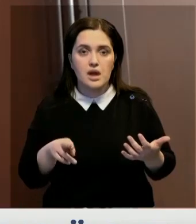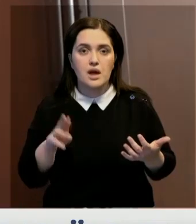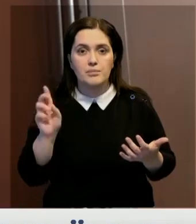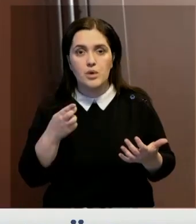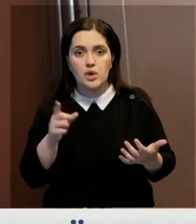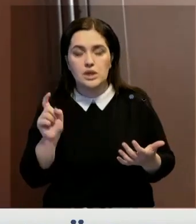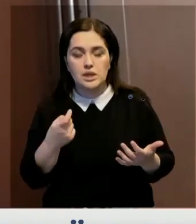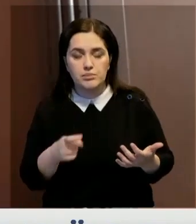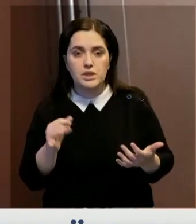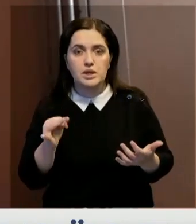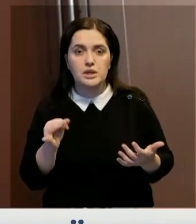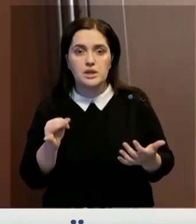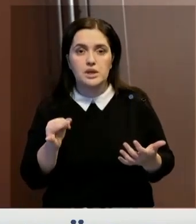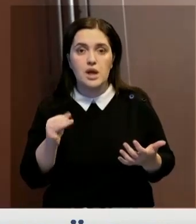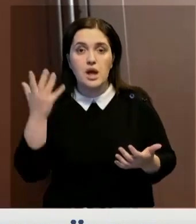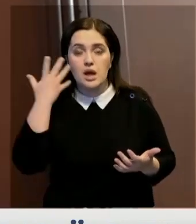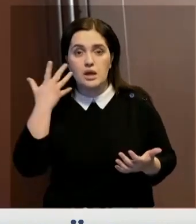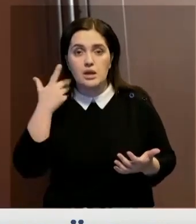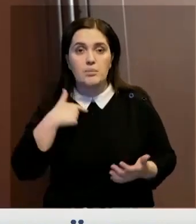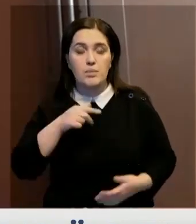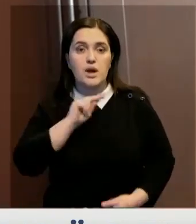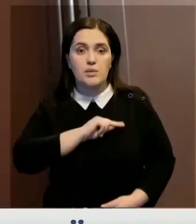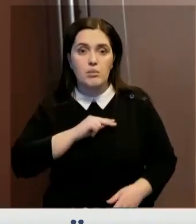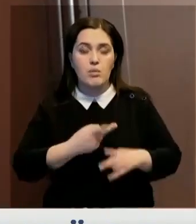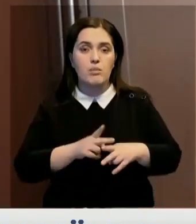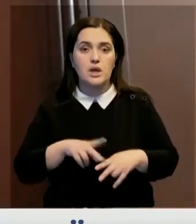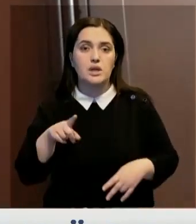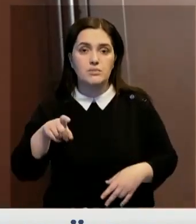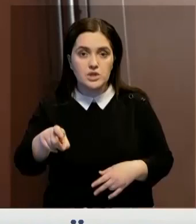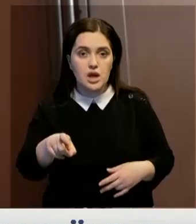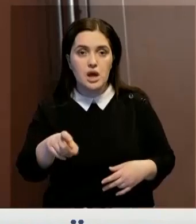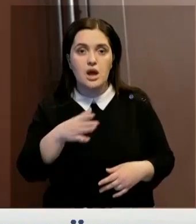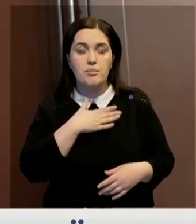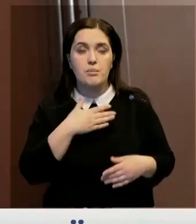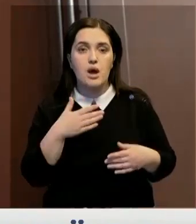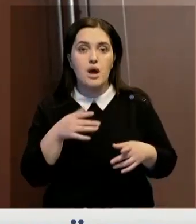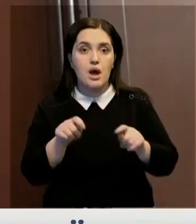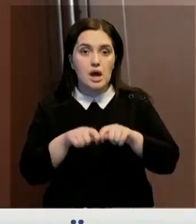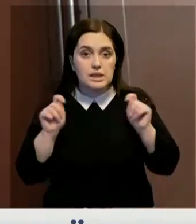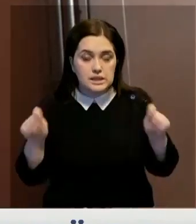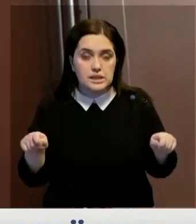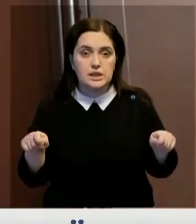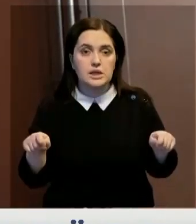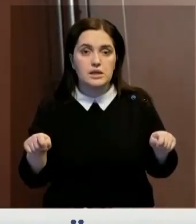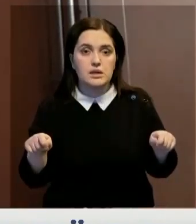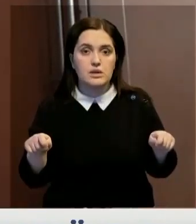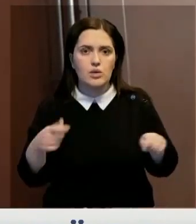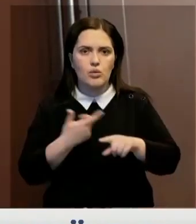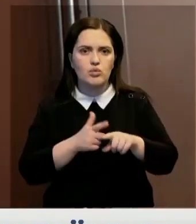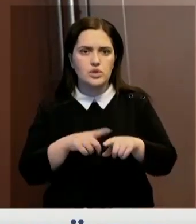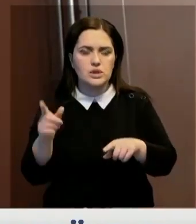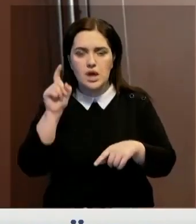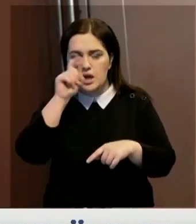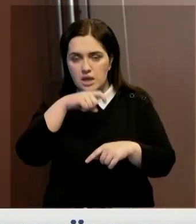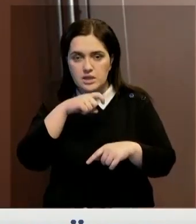и генетики. И когда мы работали с этими червями, мы открыли, что очень сильный окислитель,